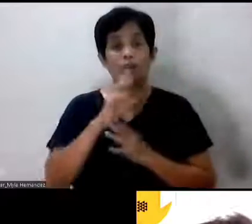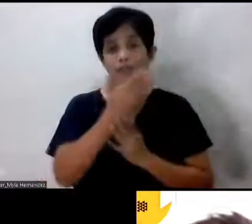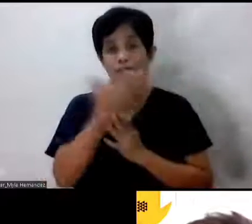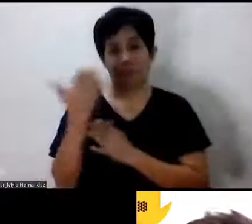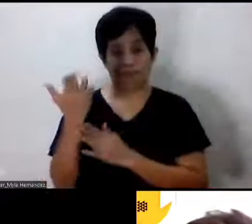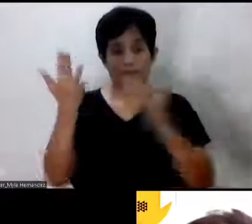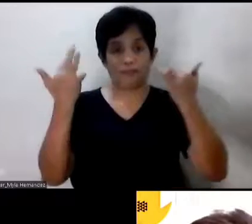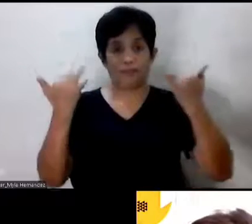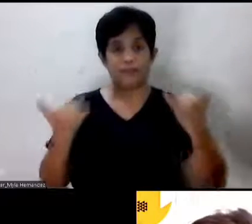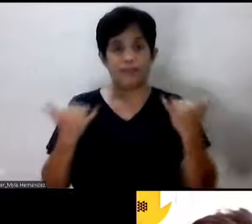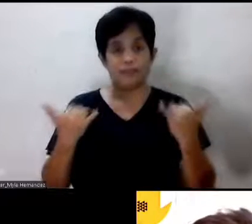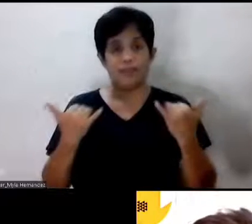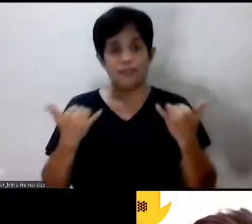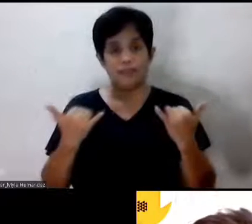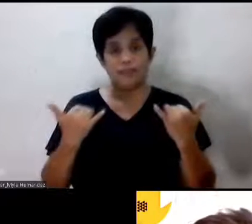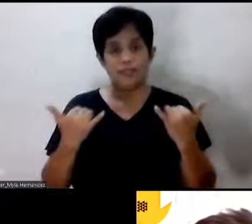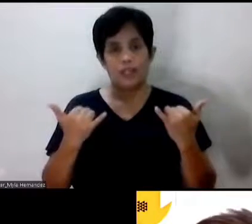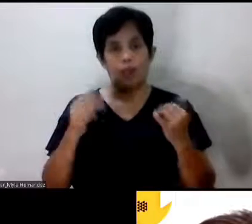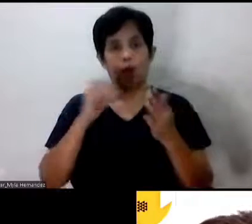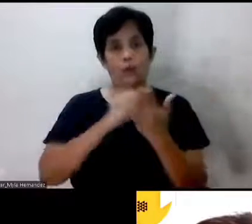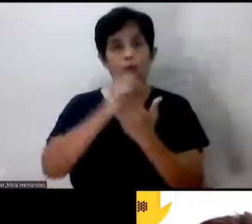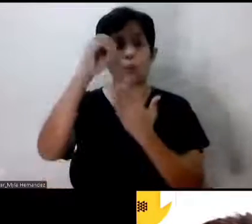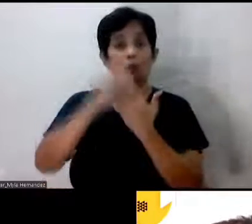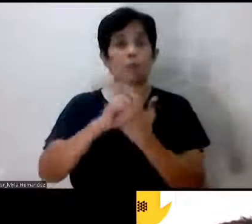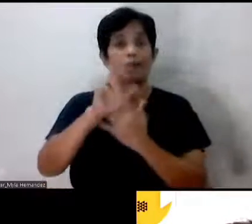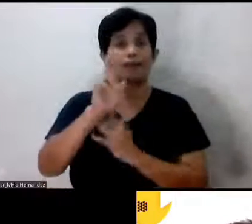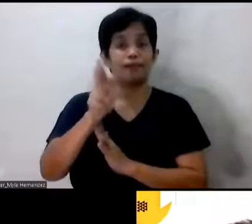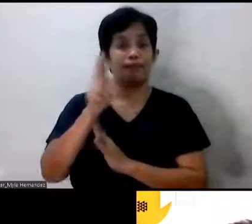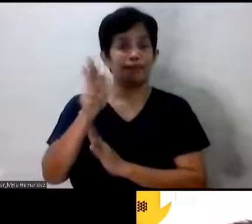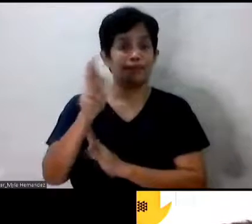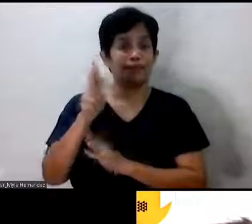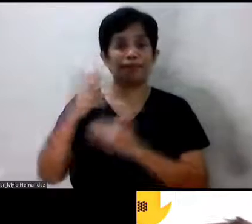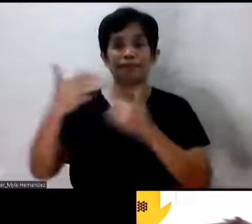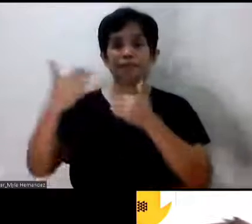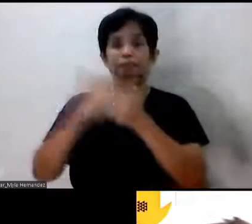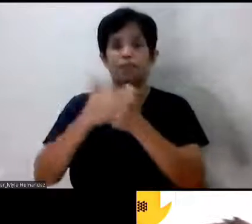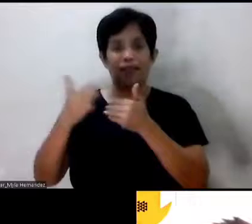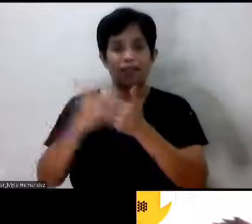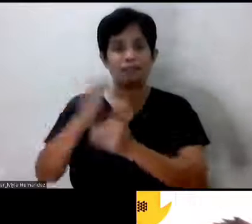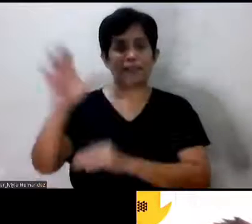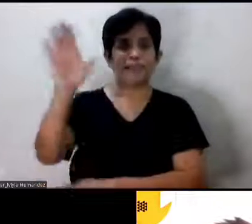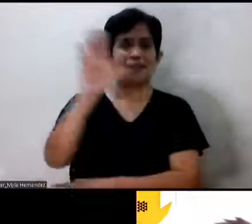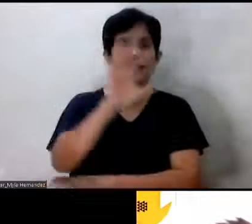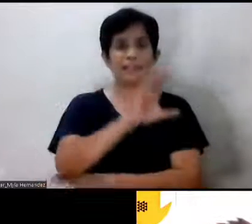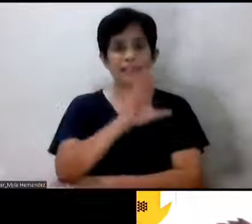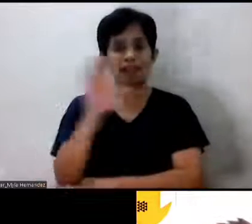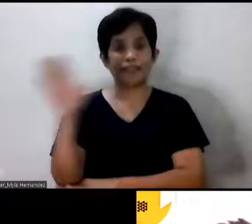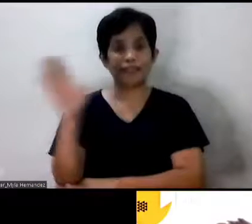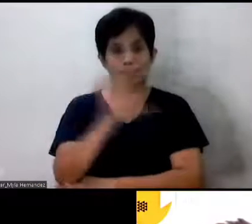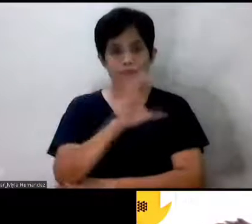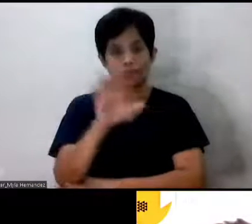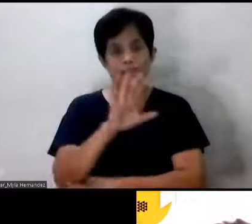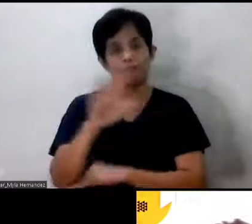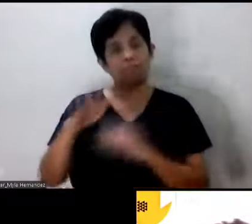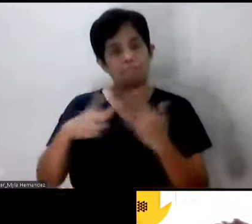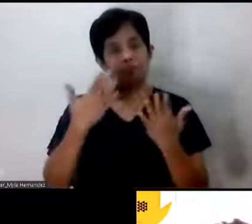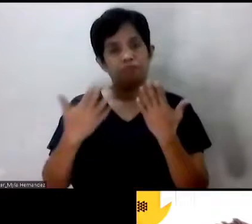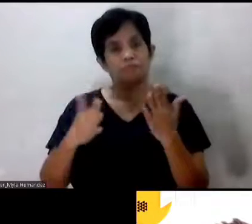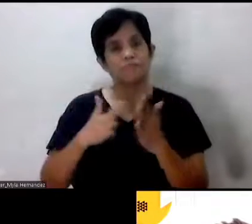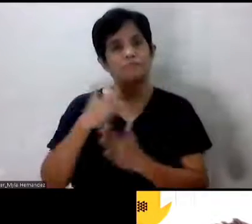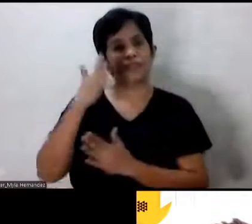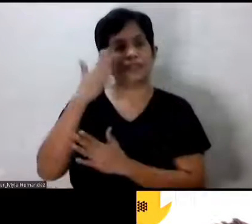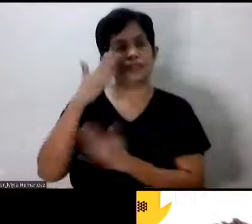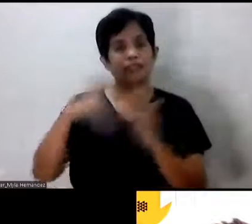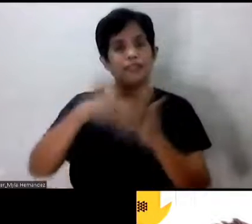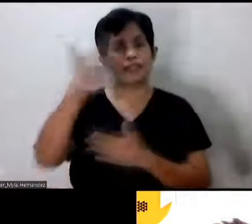ito, October 30 na po, talagang napakalapit na po ng Pasko. Bukas sa susunod na araw po, i-celebrate